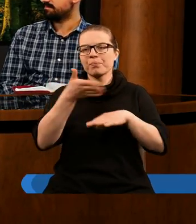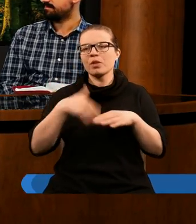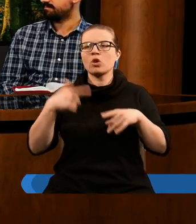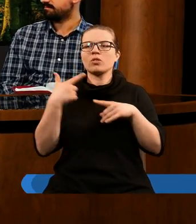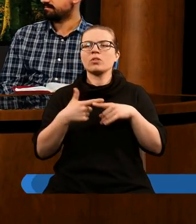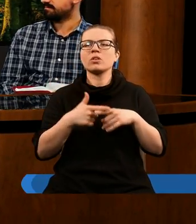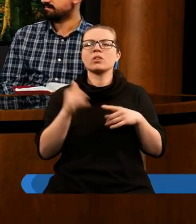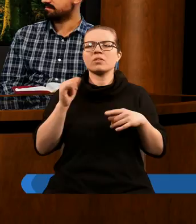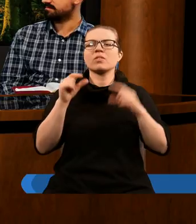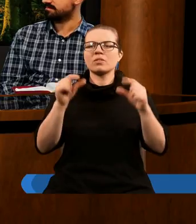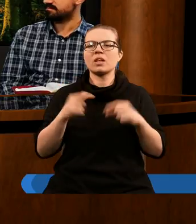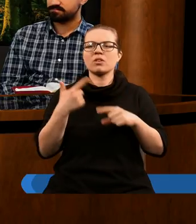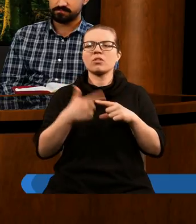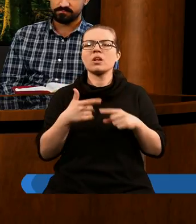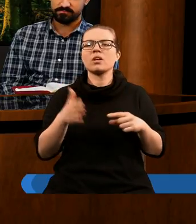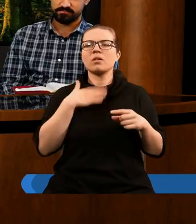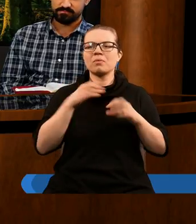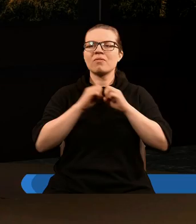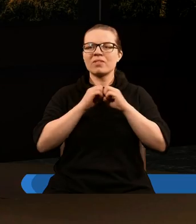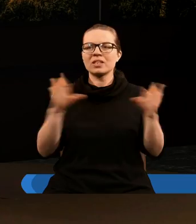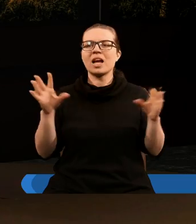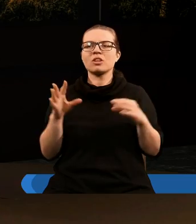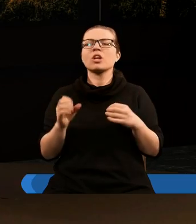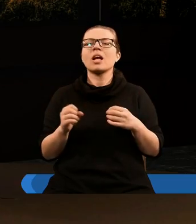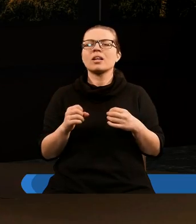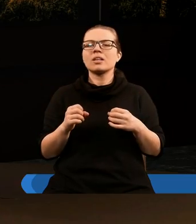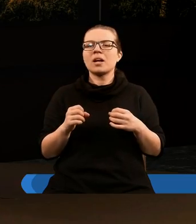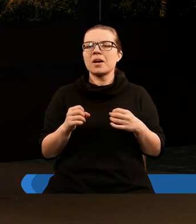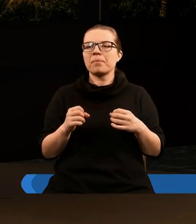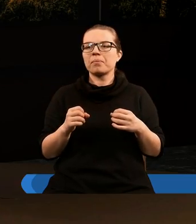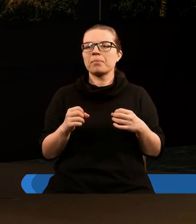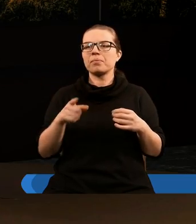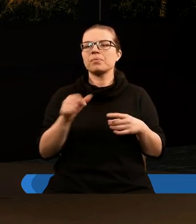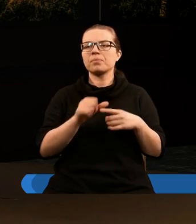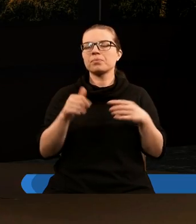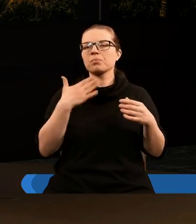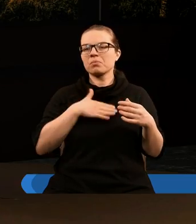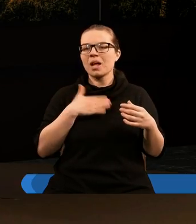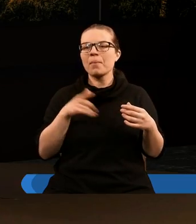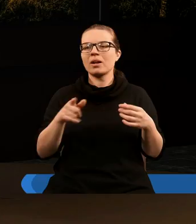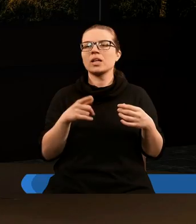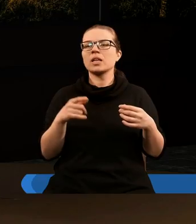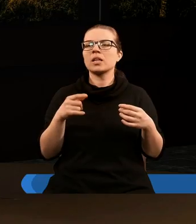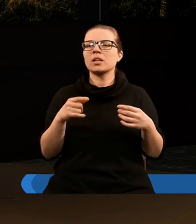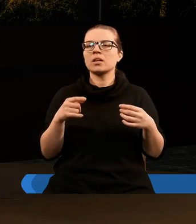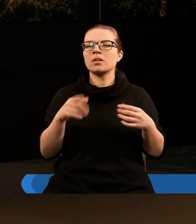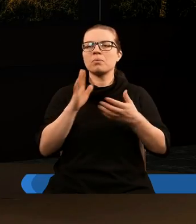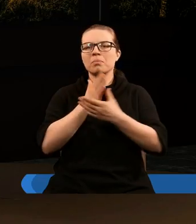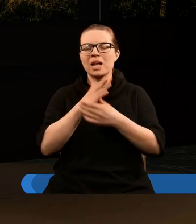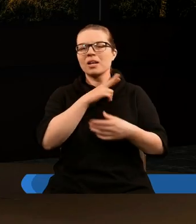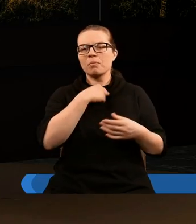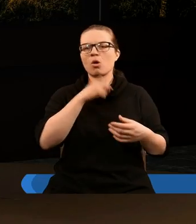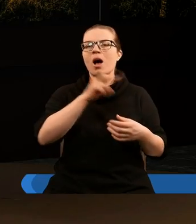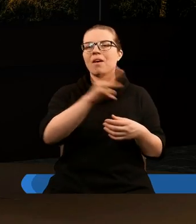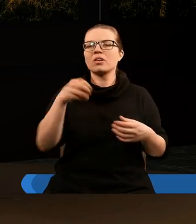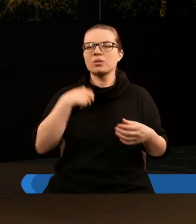rozdziale 20 i w wersecie 20 znajdujemy wyjaśnienie Święćcie też moje szabaty, będą one znakiem między mną